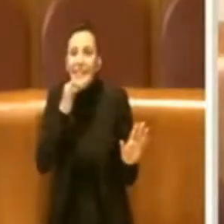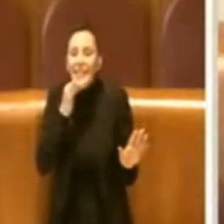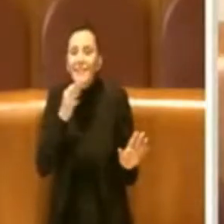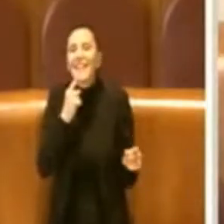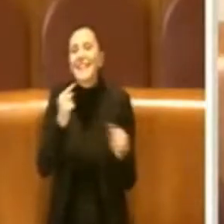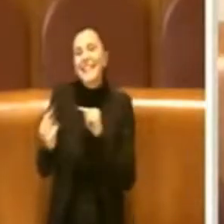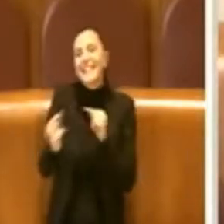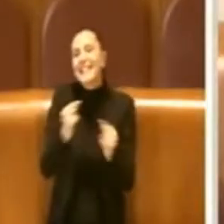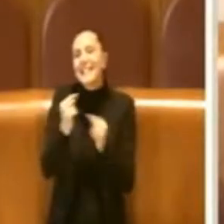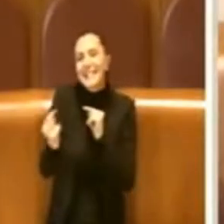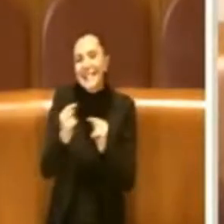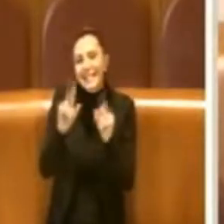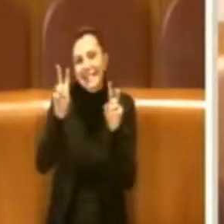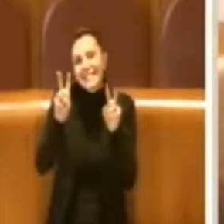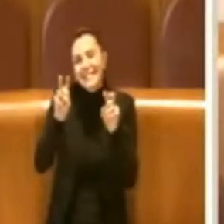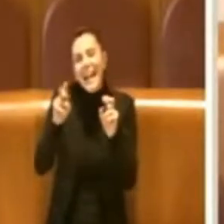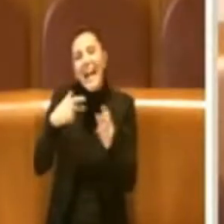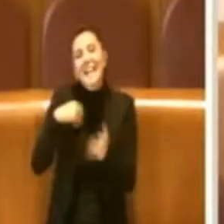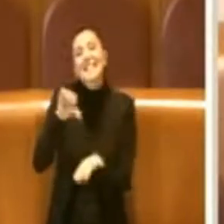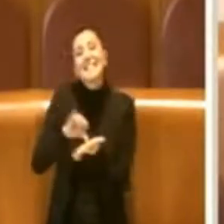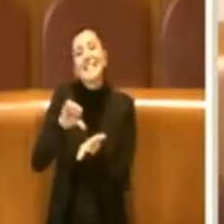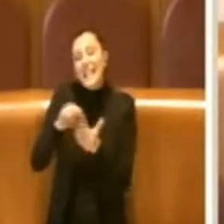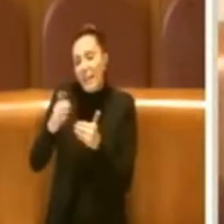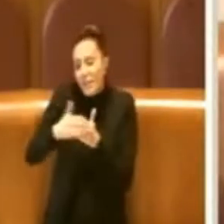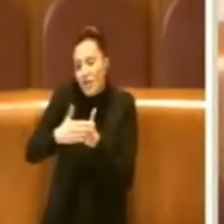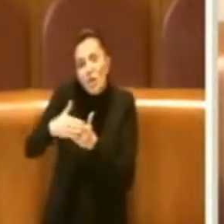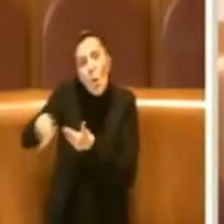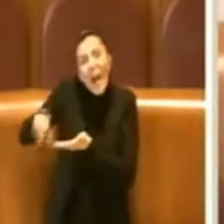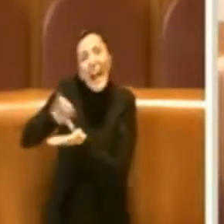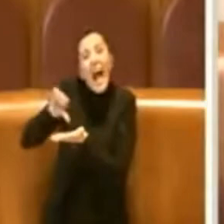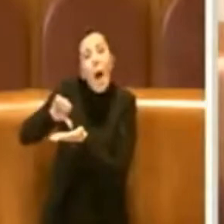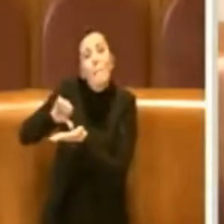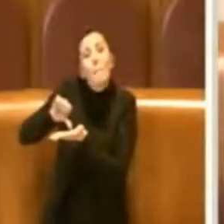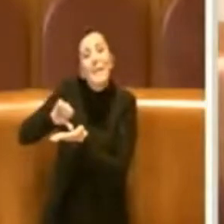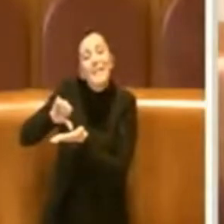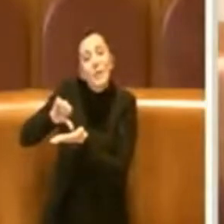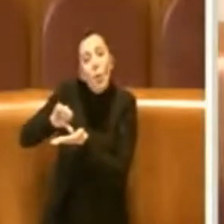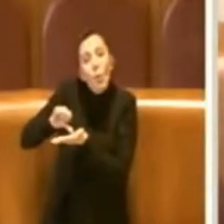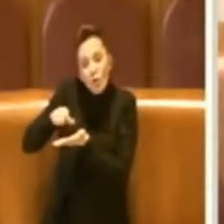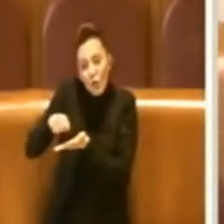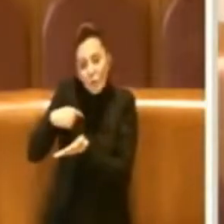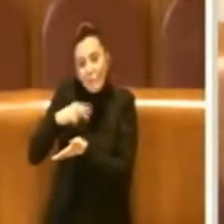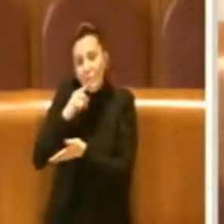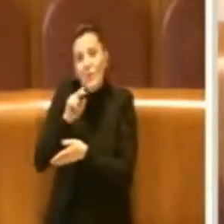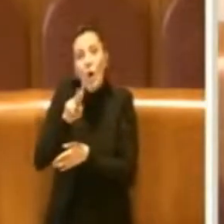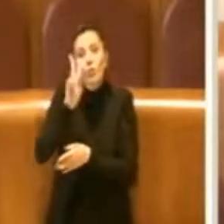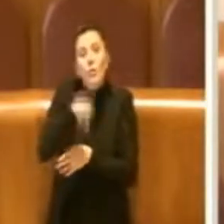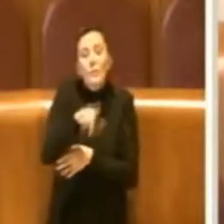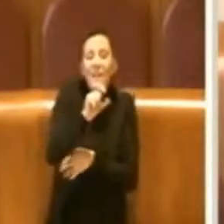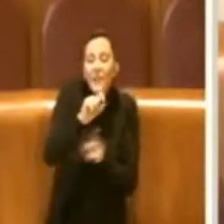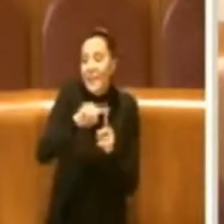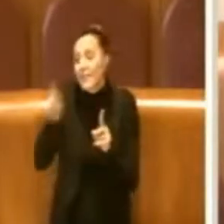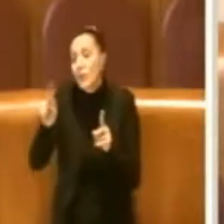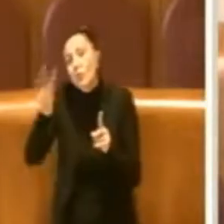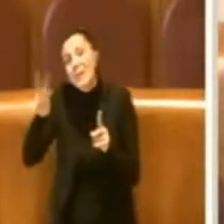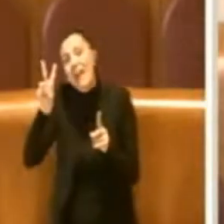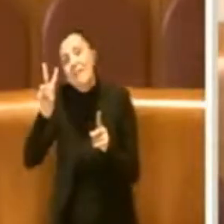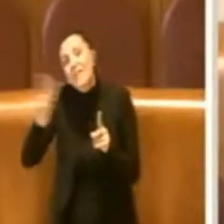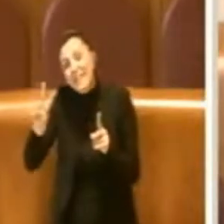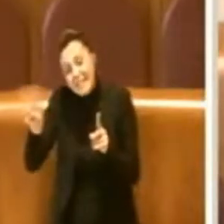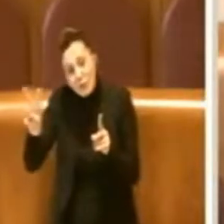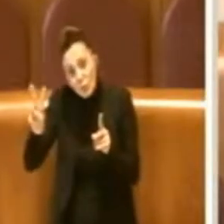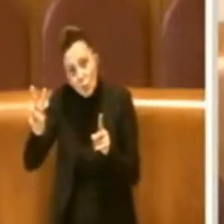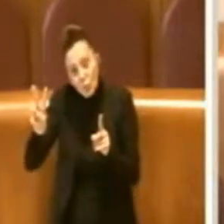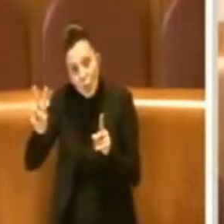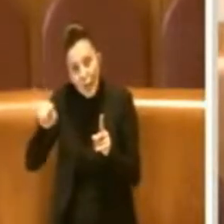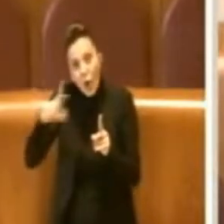nelle immediate vicinanze del Campidoglio, così poi, come è stato indicato nel DUP 2020-2022, appositamente specificando